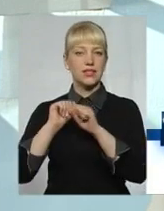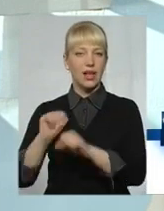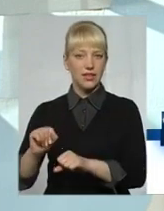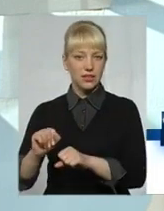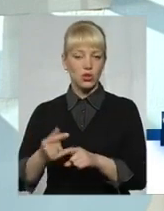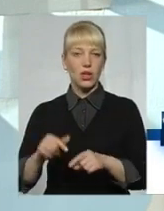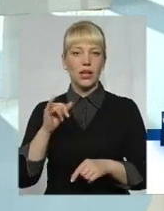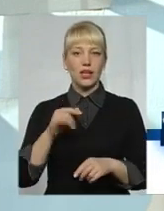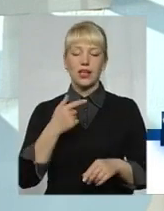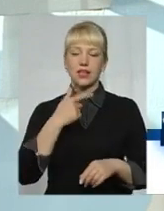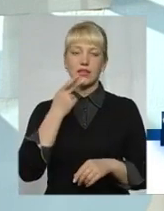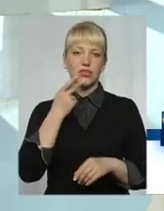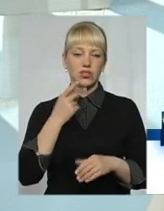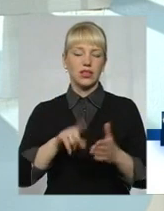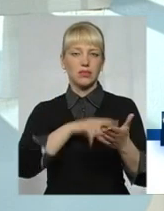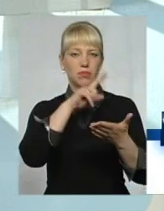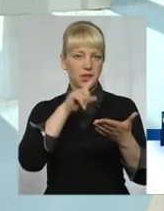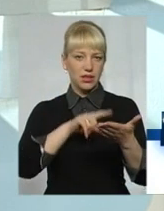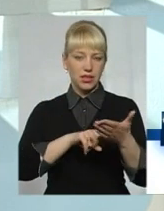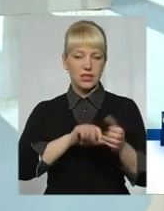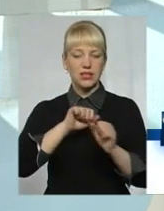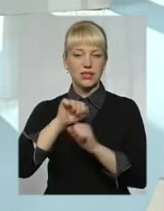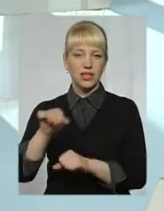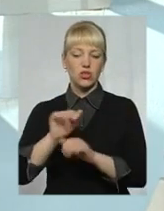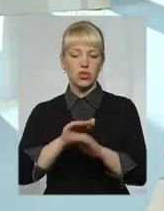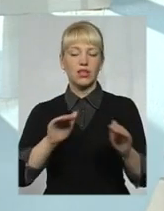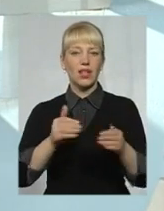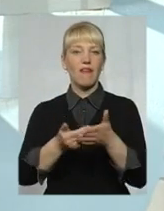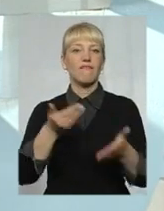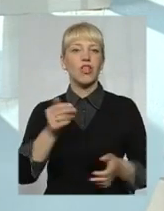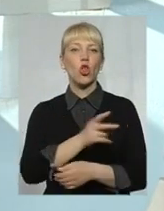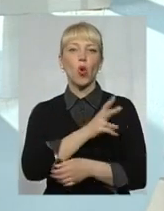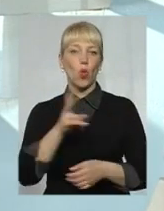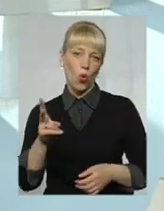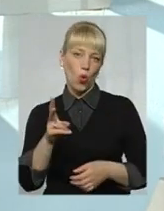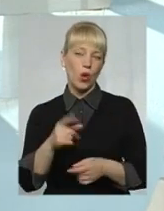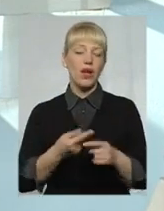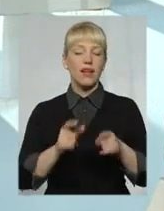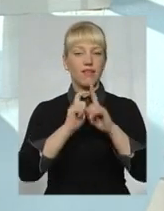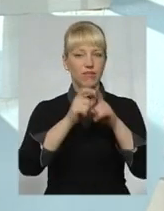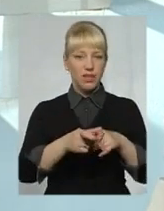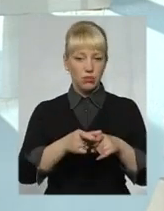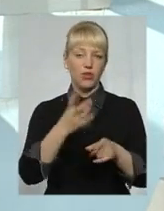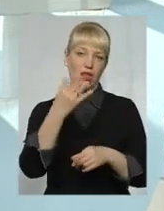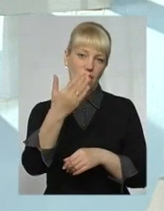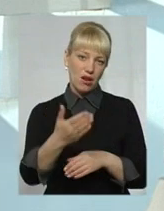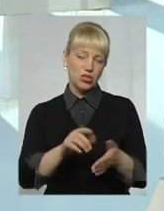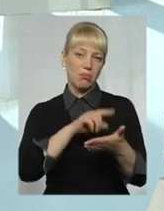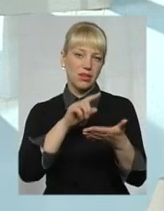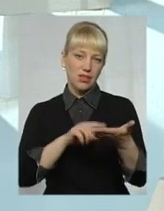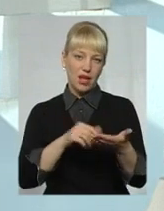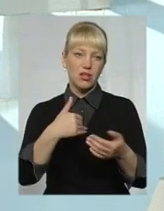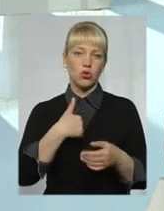І я завжди задаю запитання, захисту дітей від кого? І відповідь на ваше питання, хочу сказати, що